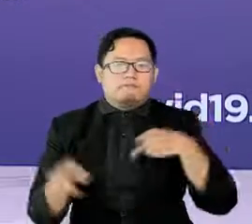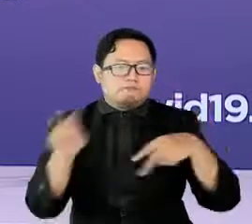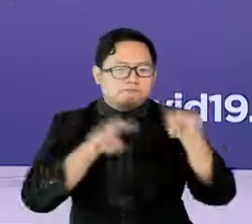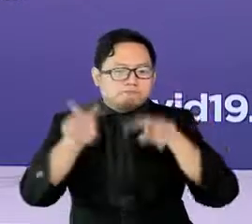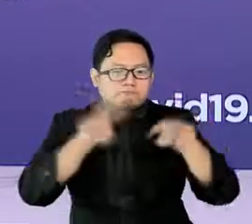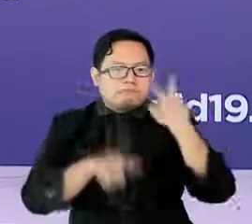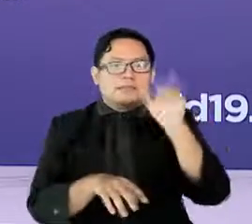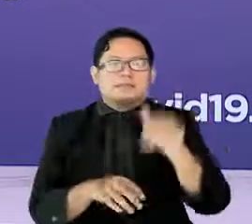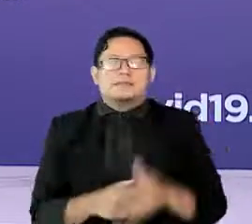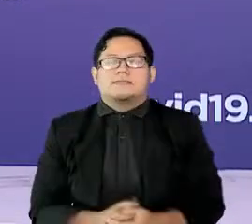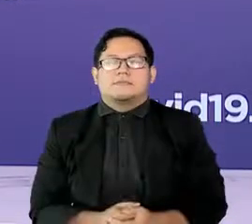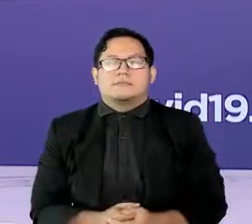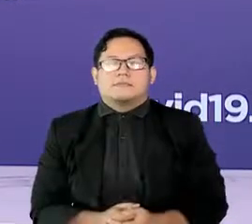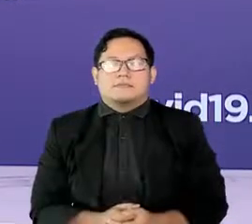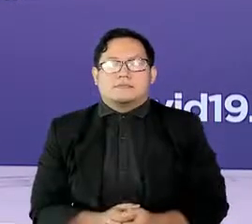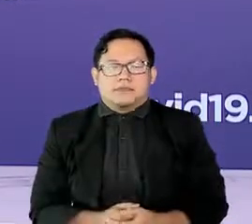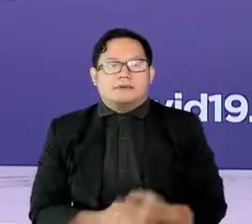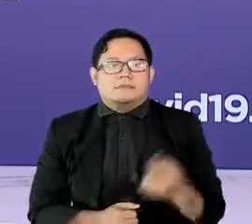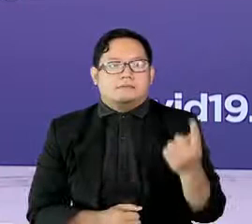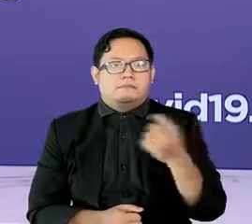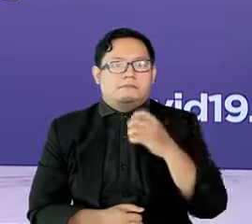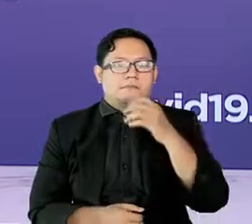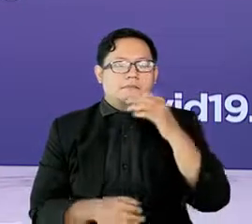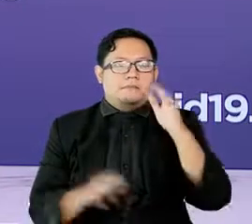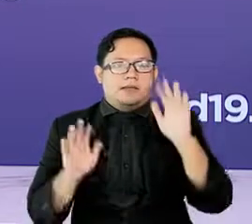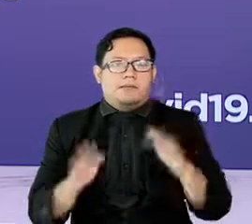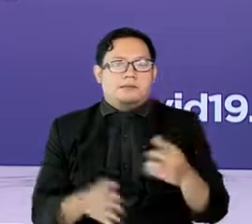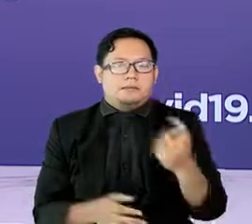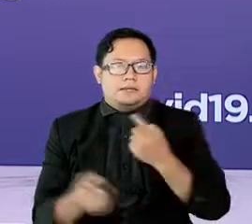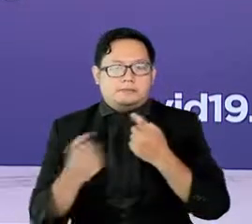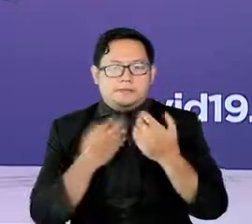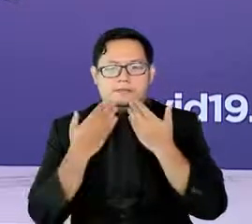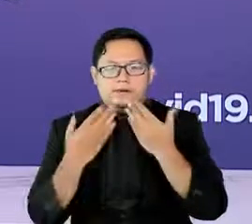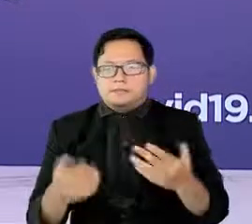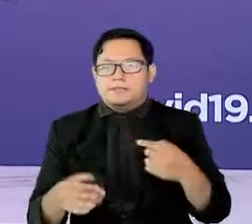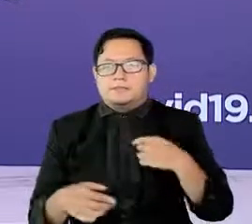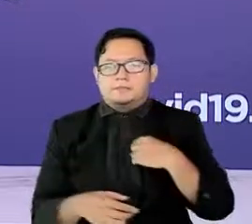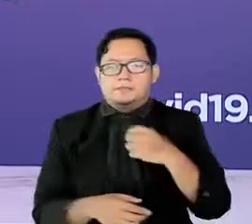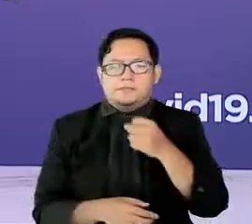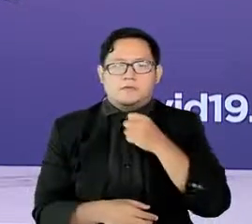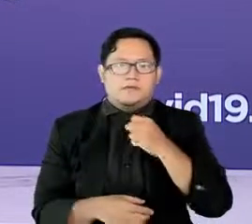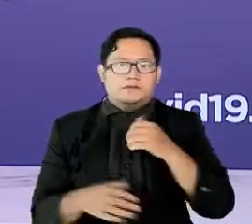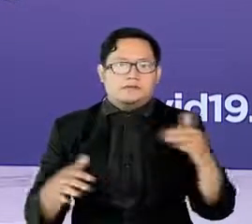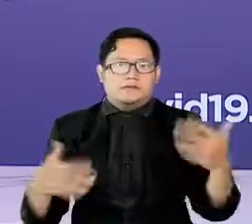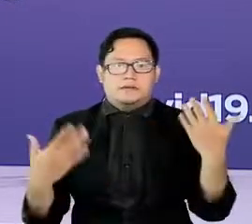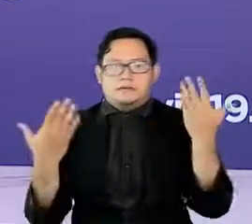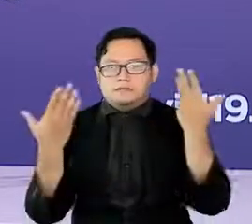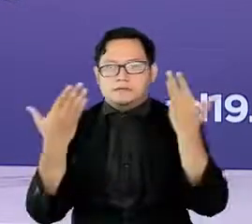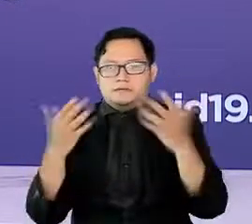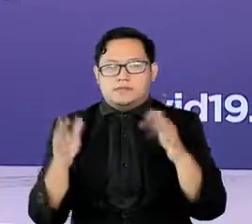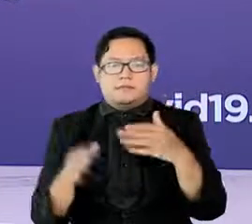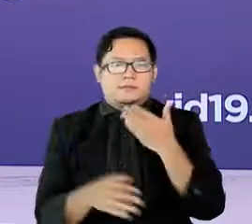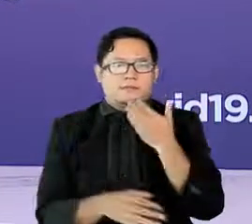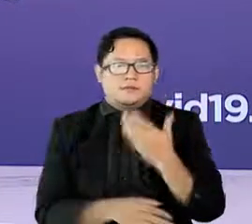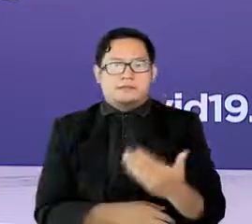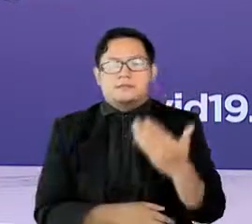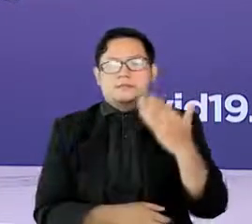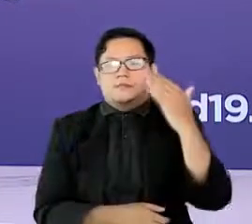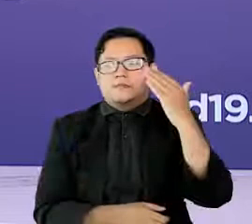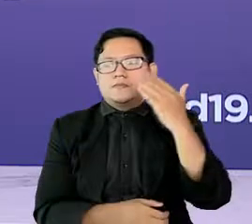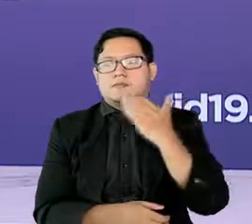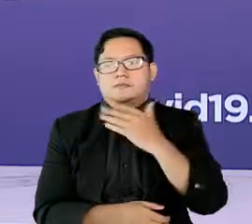terima kasih atas pertanyaan dari media dan kerjasamanya. Dengan demikian konferensi pers kami akhiri. Terima kasih.